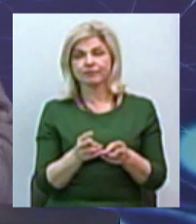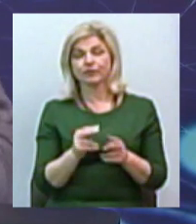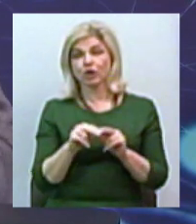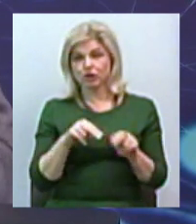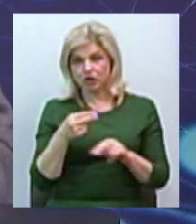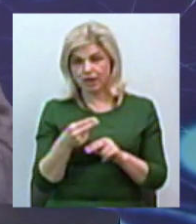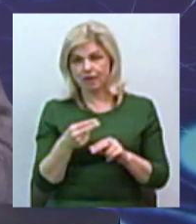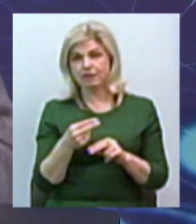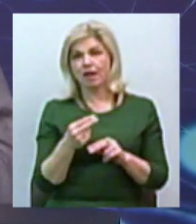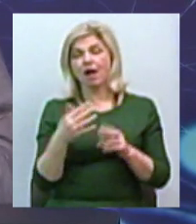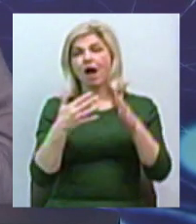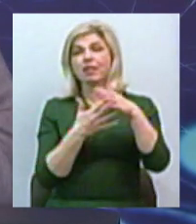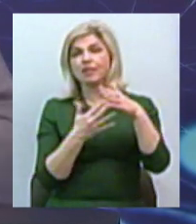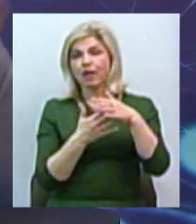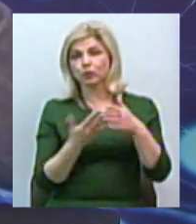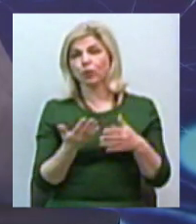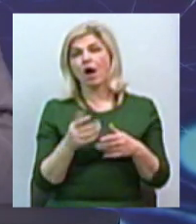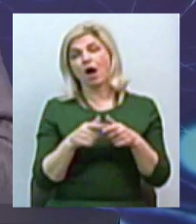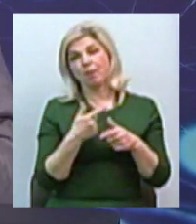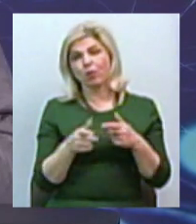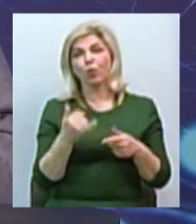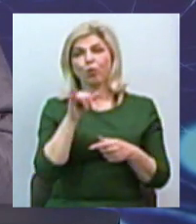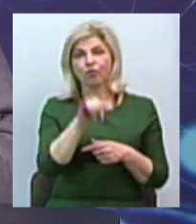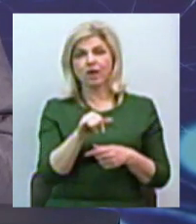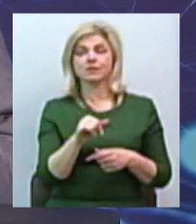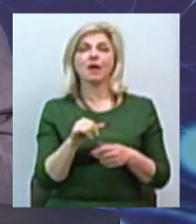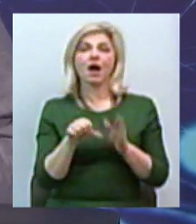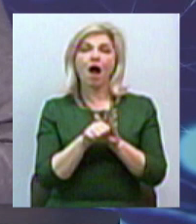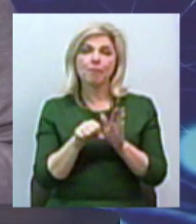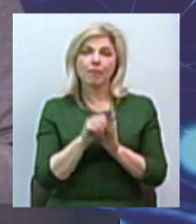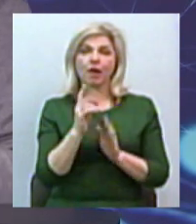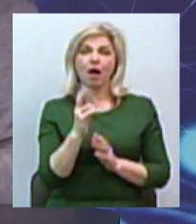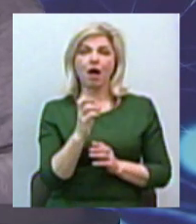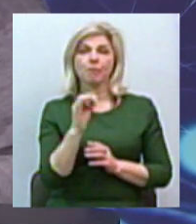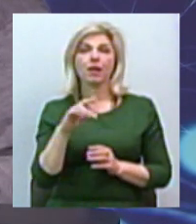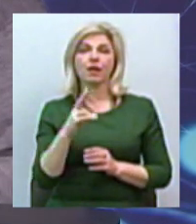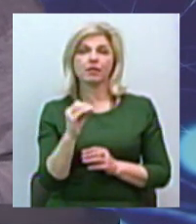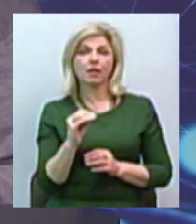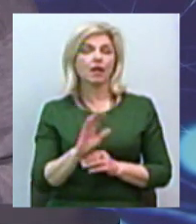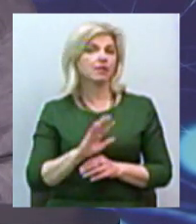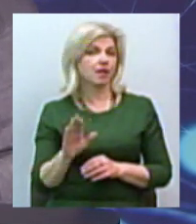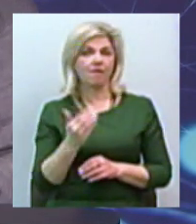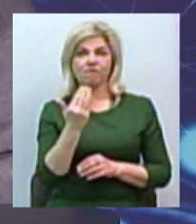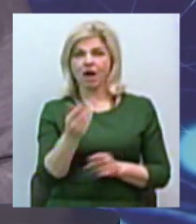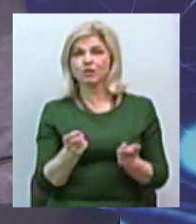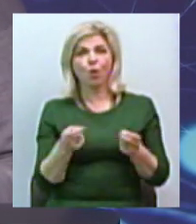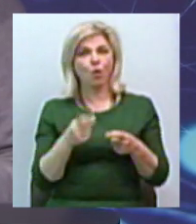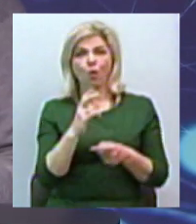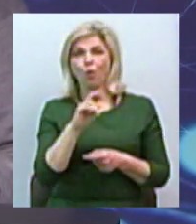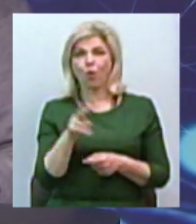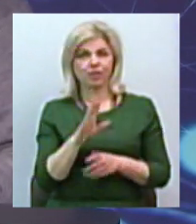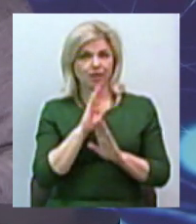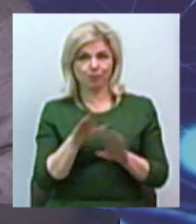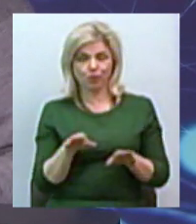Через антену? Або там у мене НКТВ? Ні, кажу, вас не закодують. Тобто для тих, хто